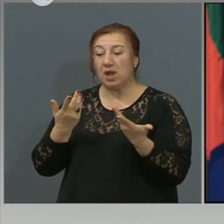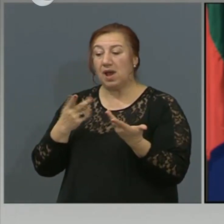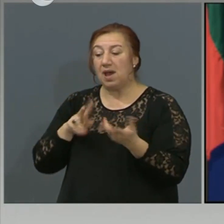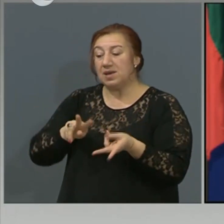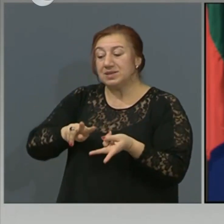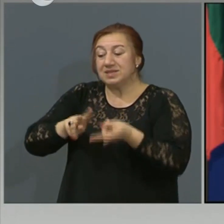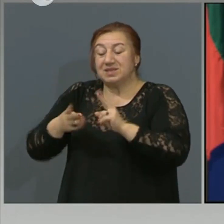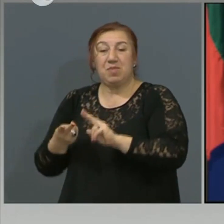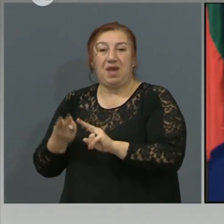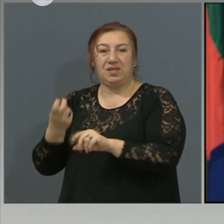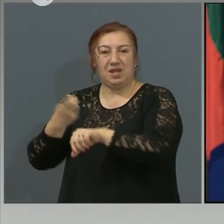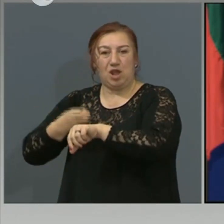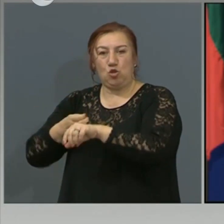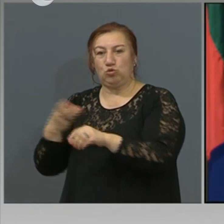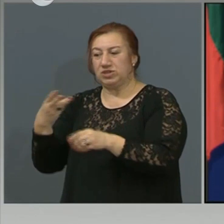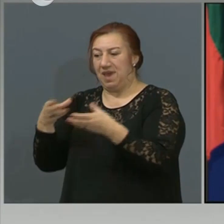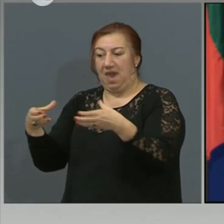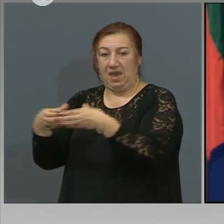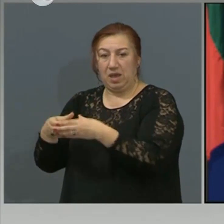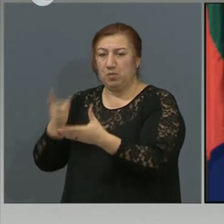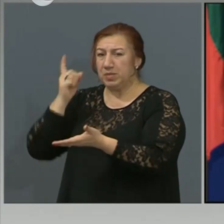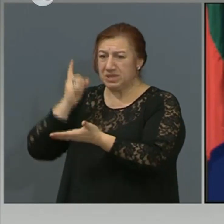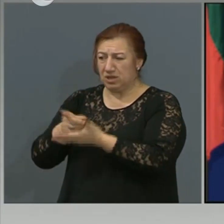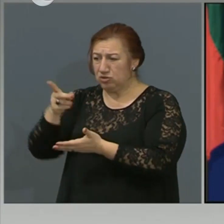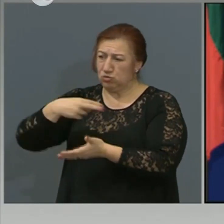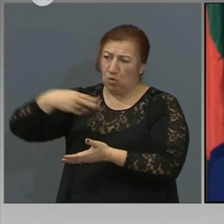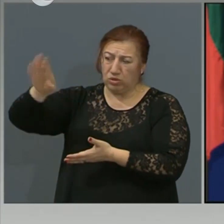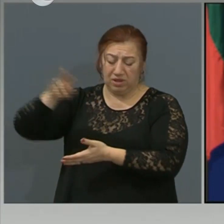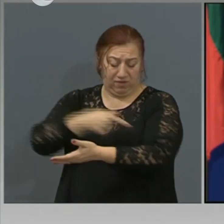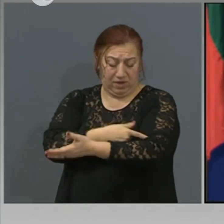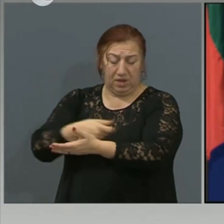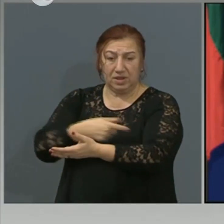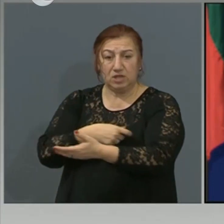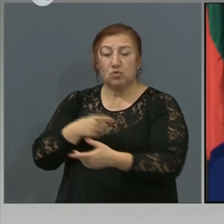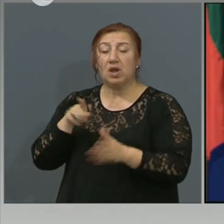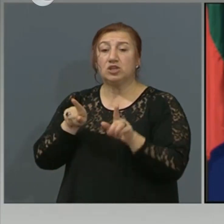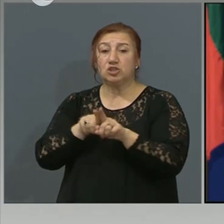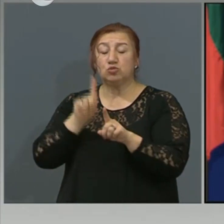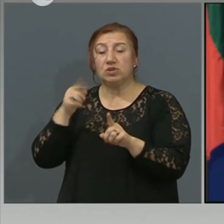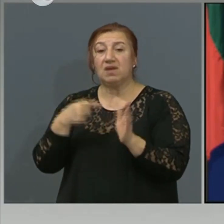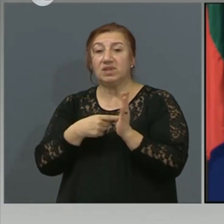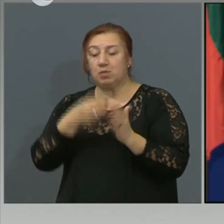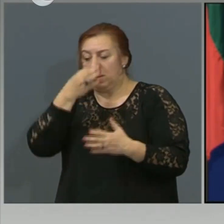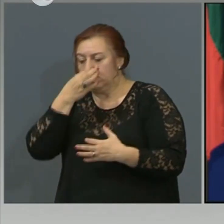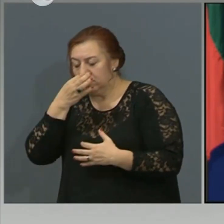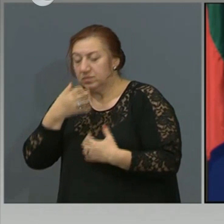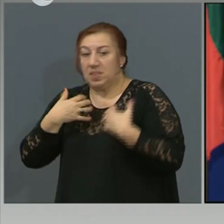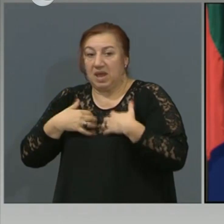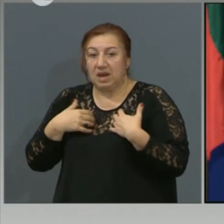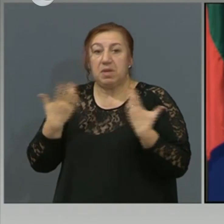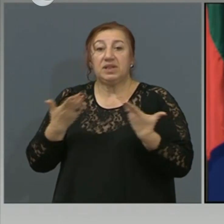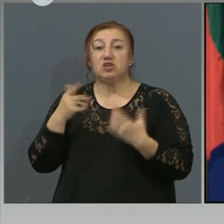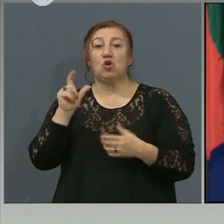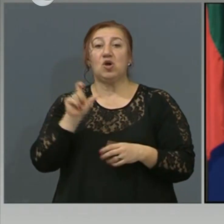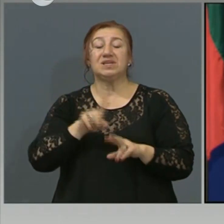екипите, задължително ще бъдат тествани. И припроявана симптоматика. Това е задължително. А